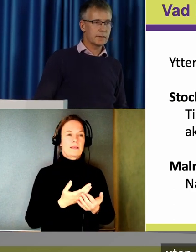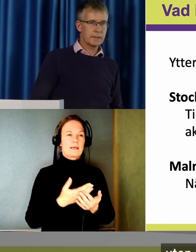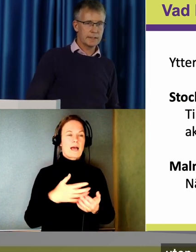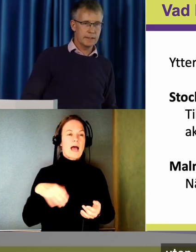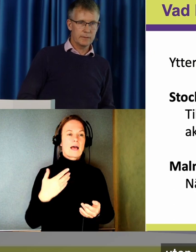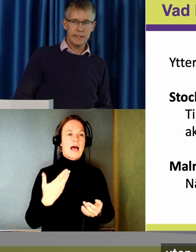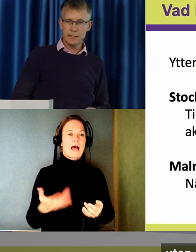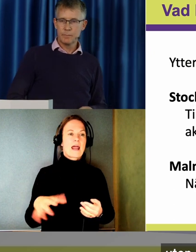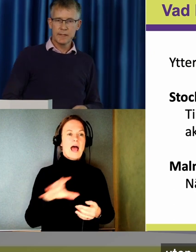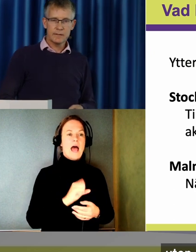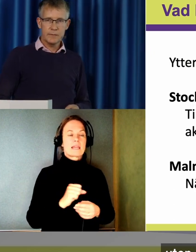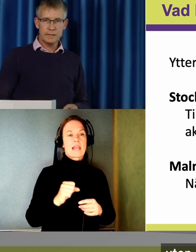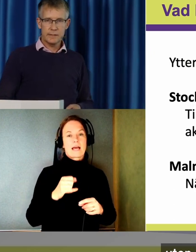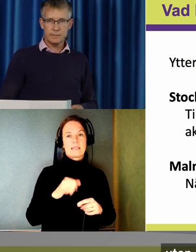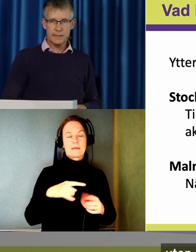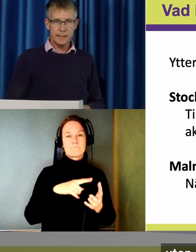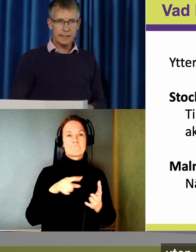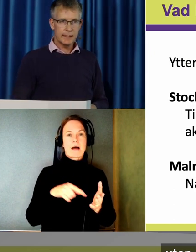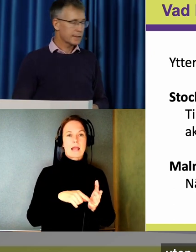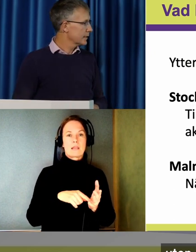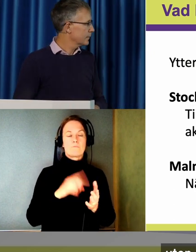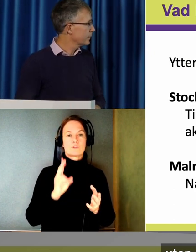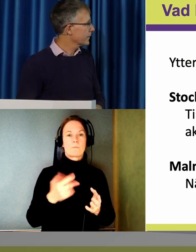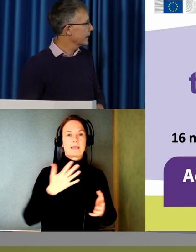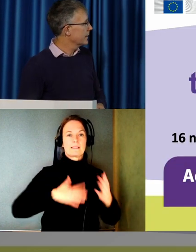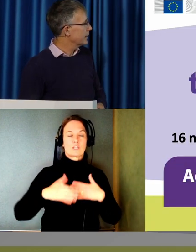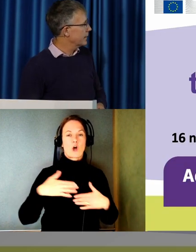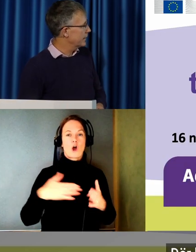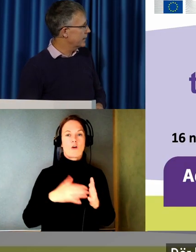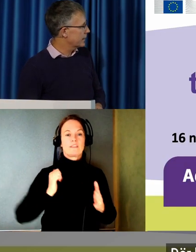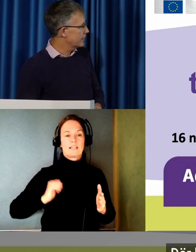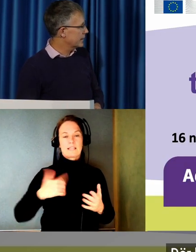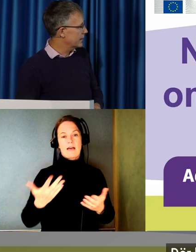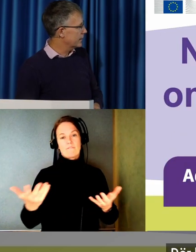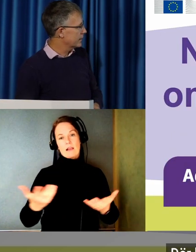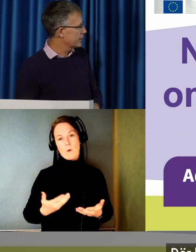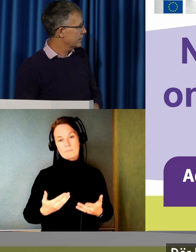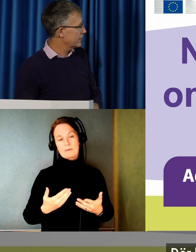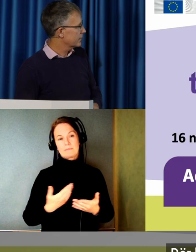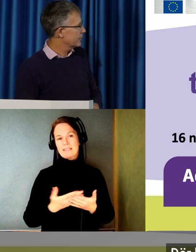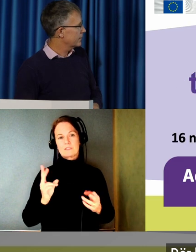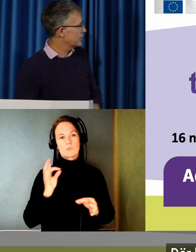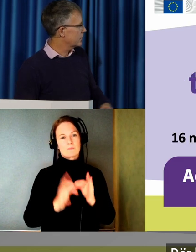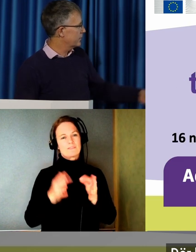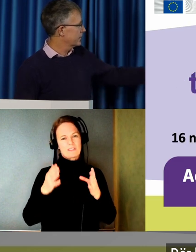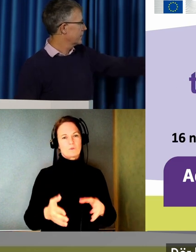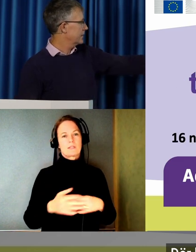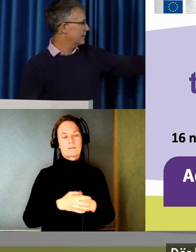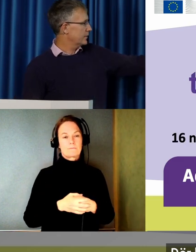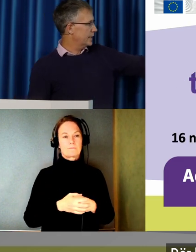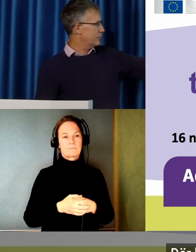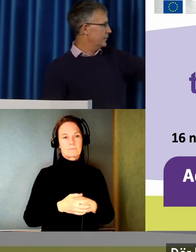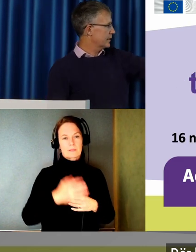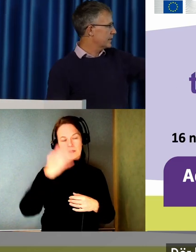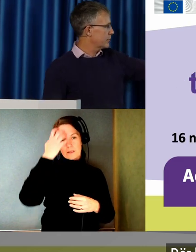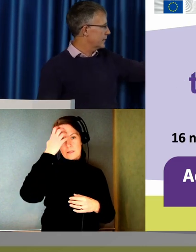och trakten omkring. Som är intresserade av tillgänglighet. Där hade vi lite. Ja. I Stockholm. Det